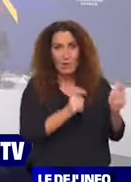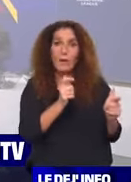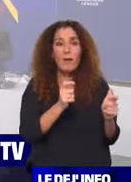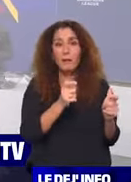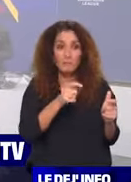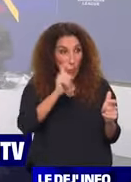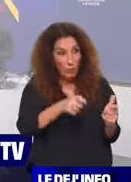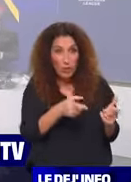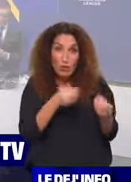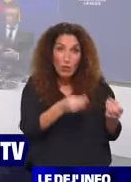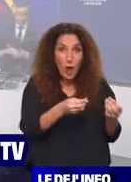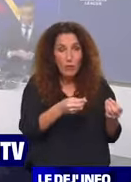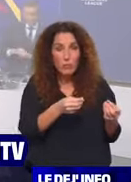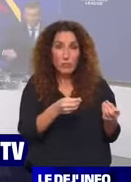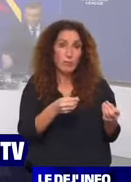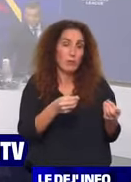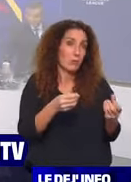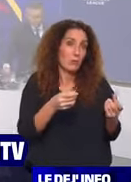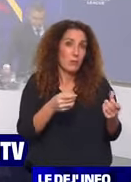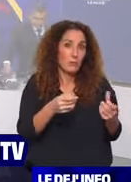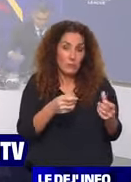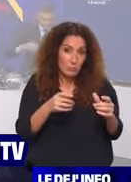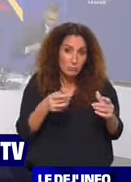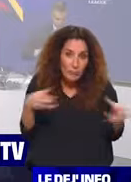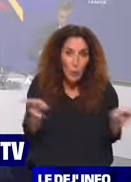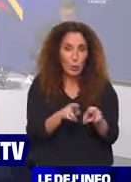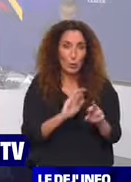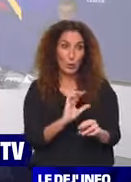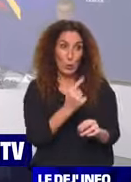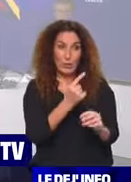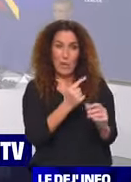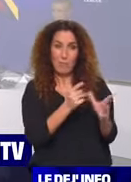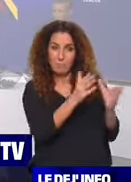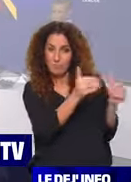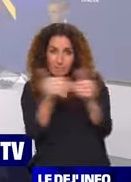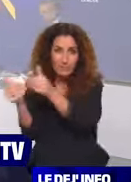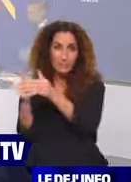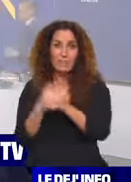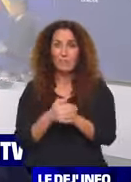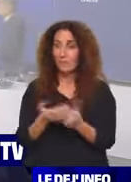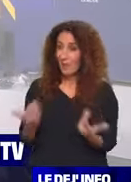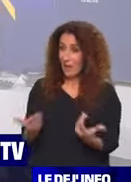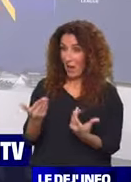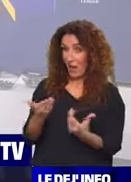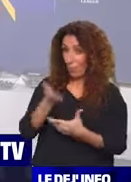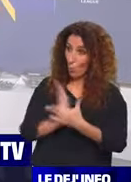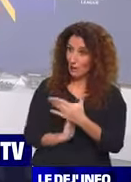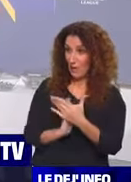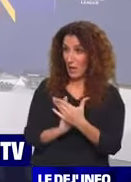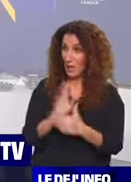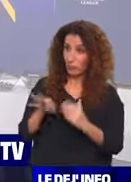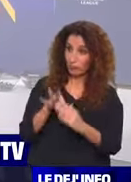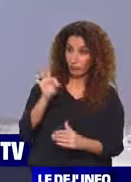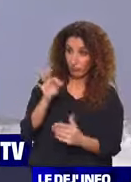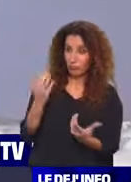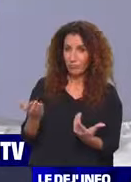obligeant cette équipe de Mauricio Pochettino de se retrouver deuxième du classement. On quoi ? La moitié du tirage ? Oui. À peu près ? Oui, à peu près.